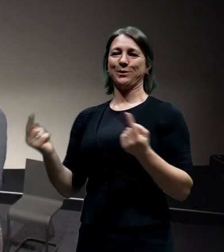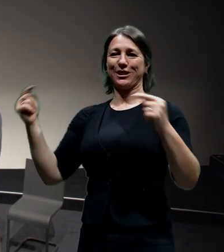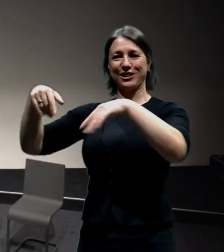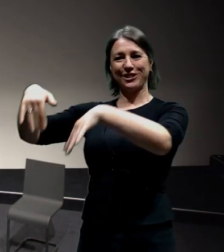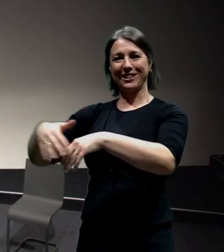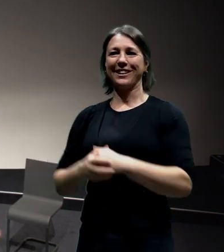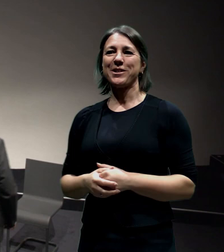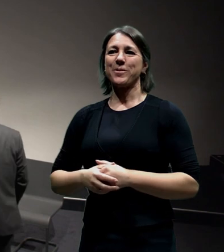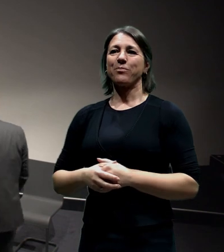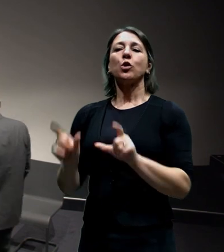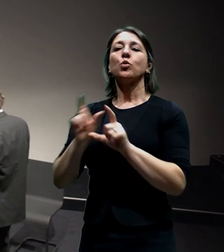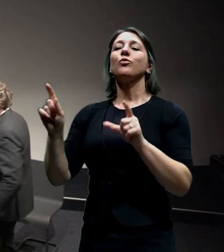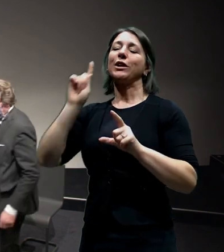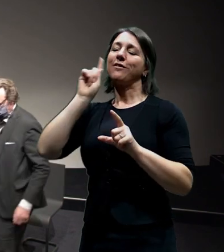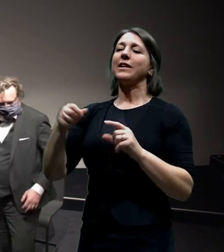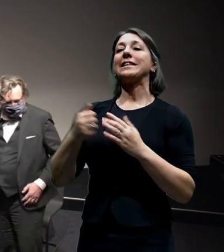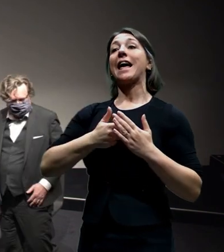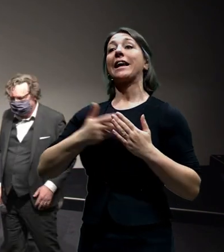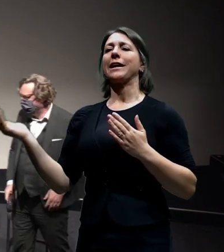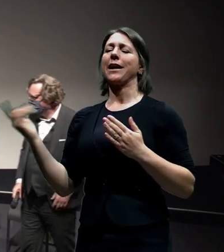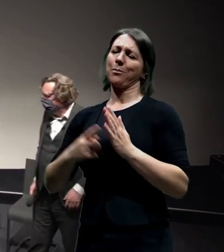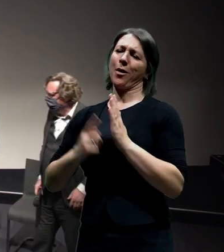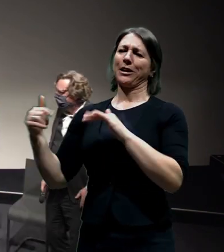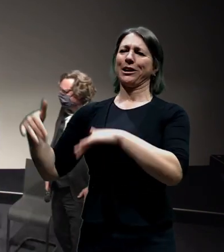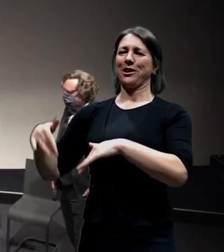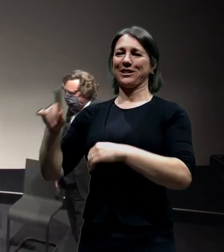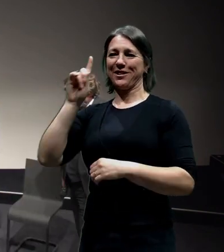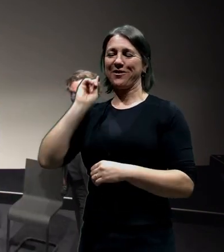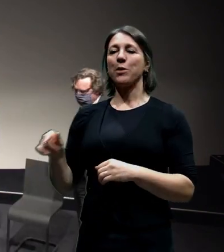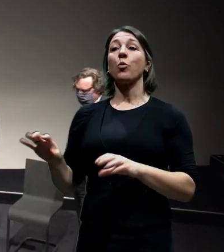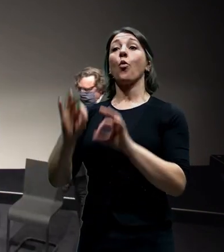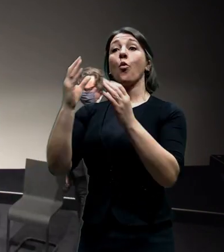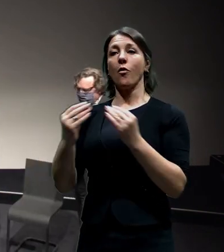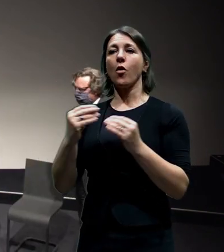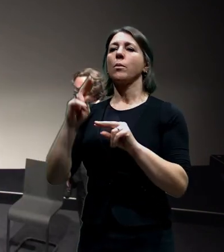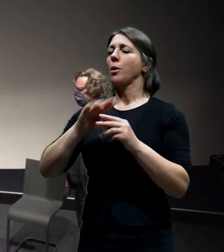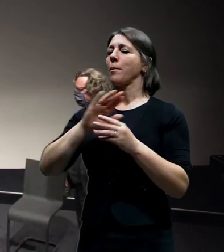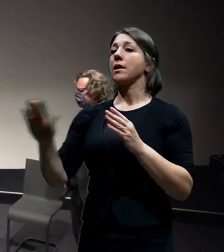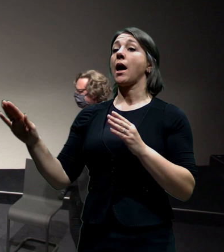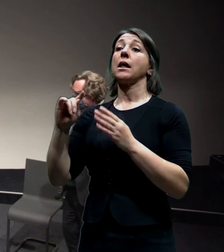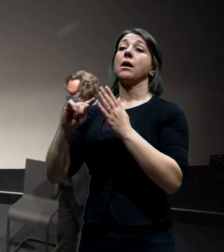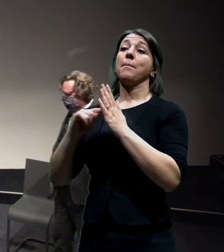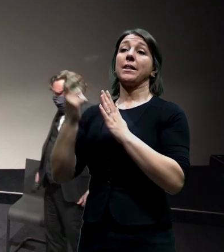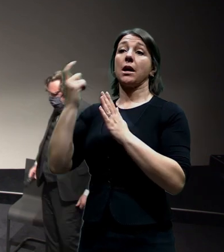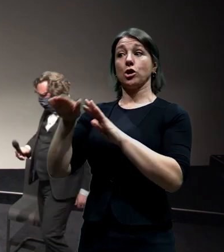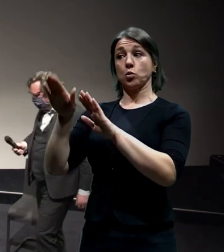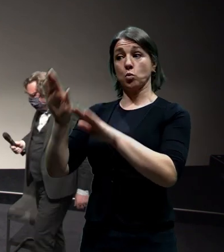spoluautory této oblíbené série. Poprosím vás tedy o nějaké úvodní slovo a potom rovnou pana Hlaváčka o jeho prezentaci.